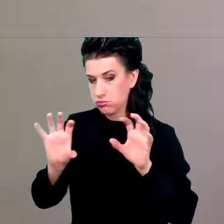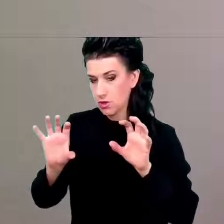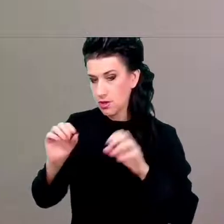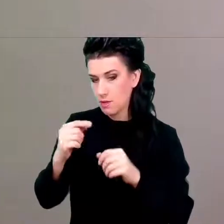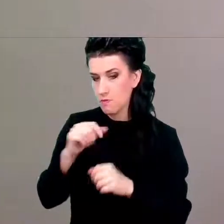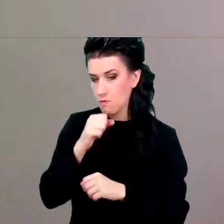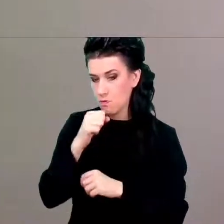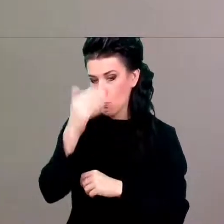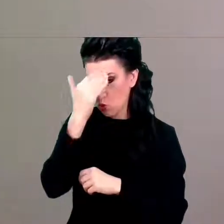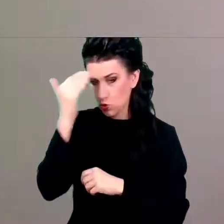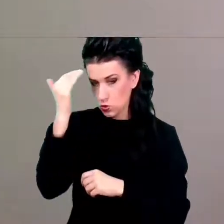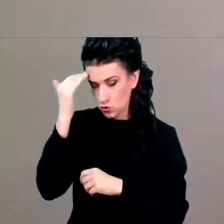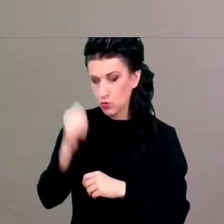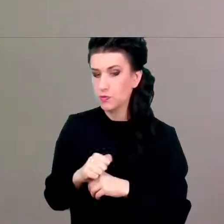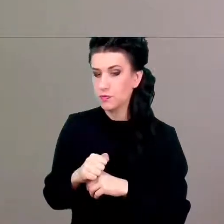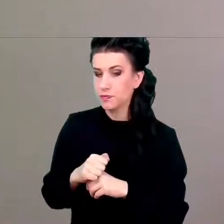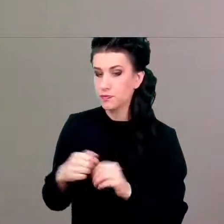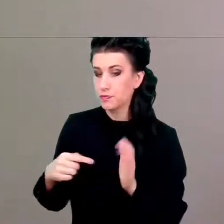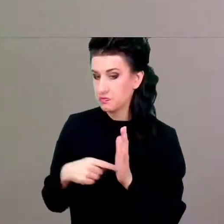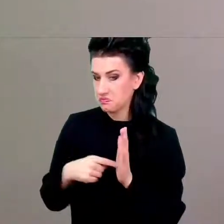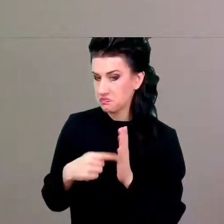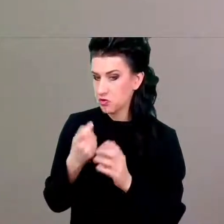starzeniem wybranych obszarów mózgu?